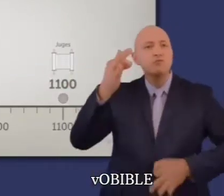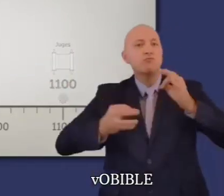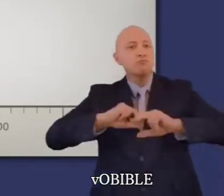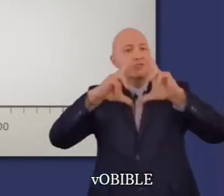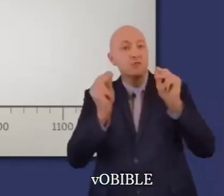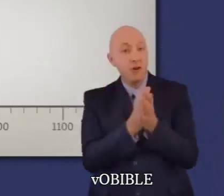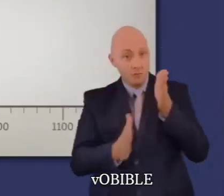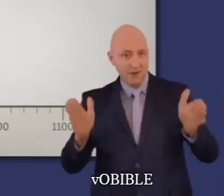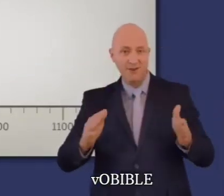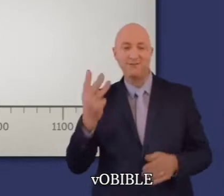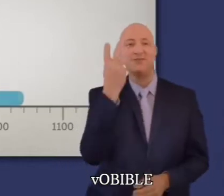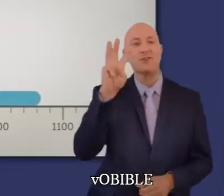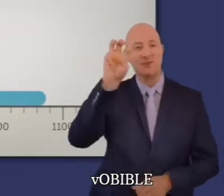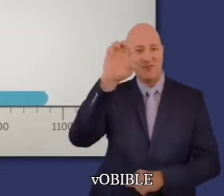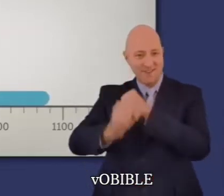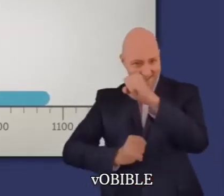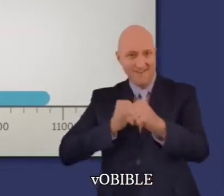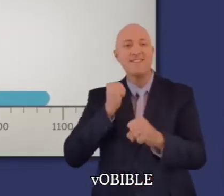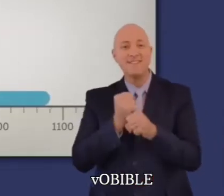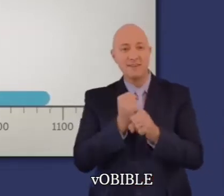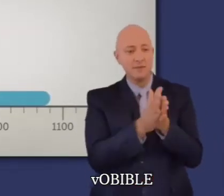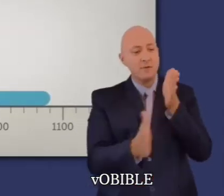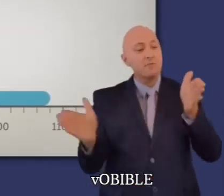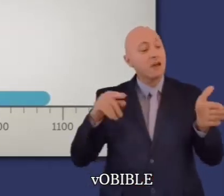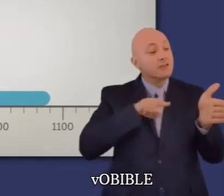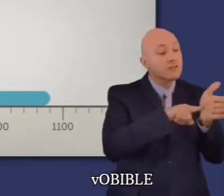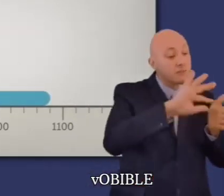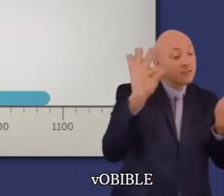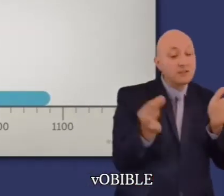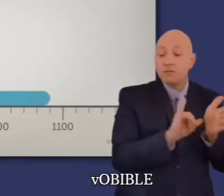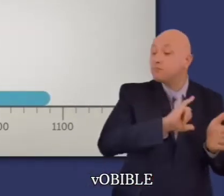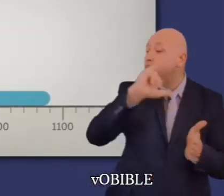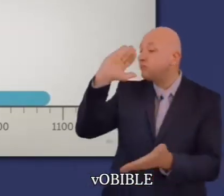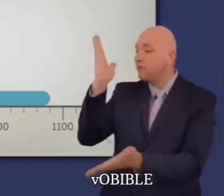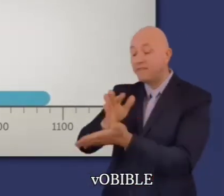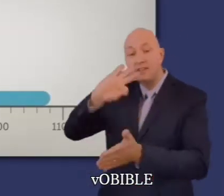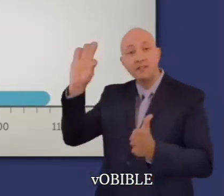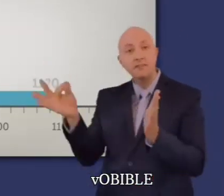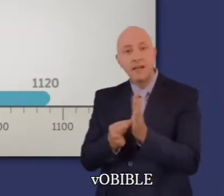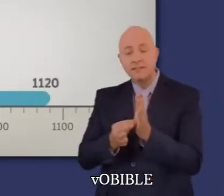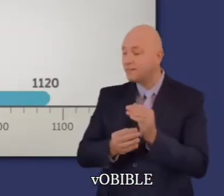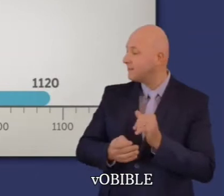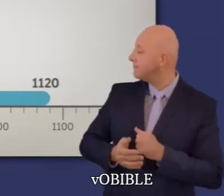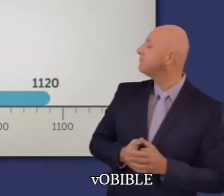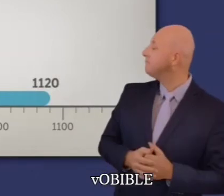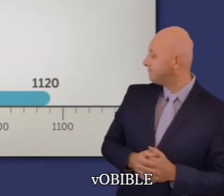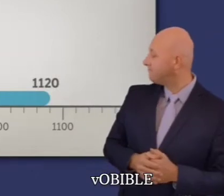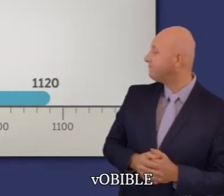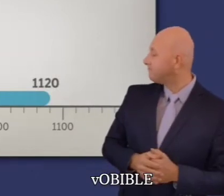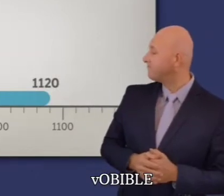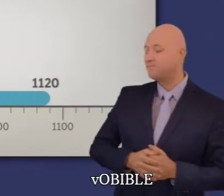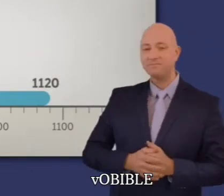Le Livre des Juges couvre une période d'environ 330 ans. Elle commence vers 1450 et s'achève vers